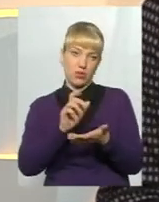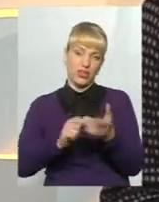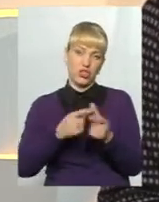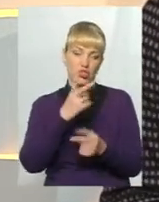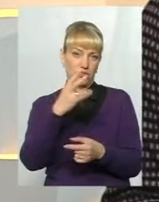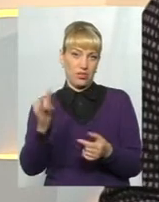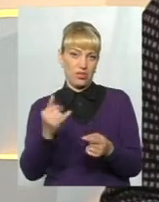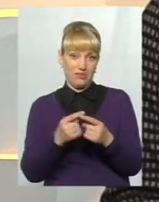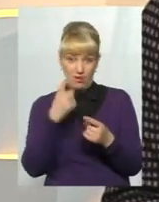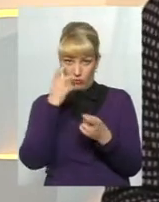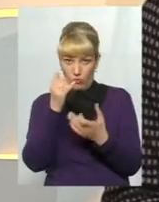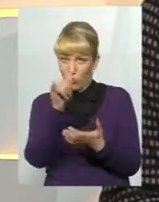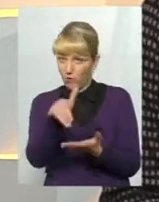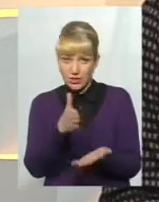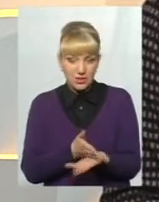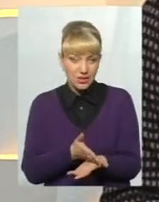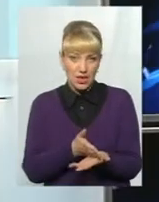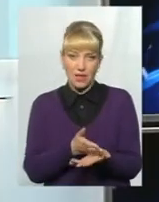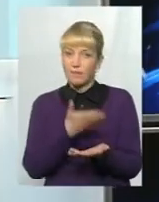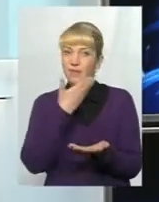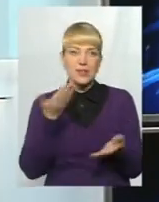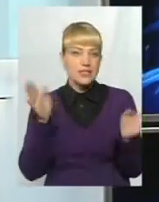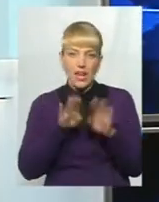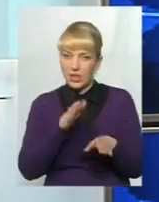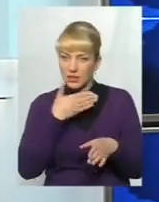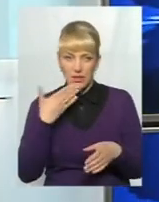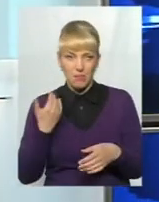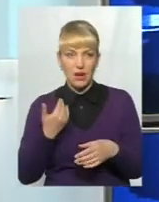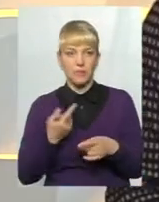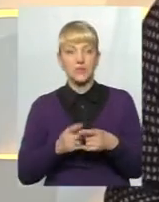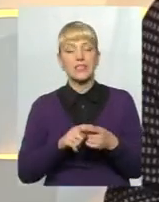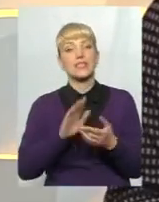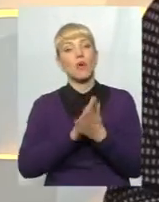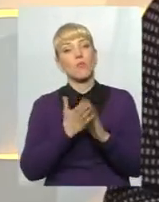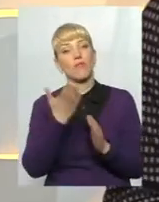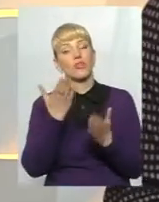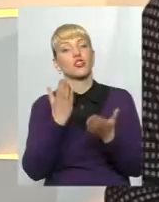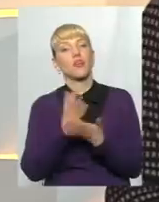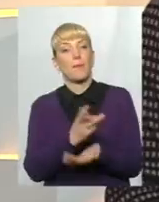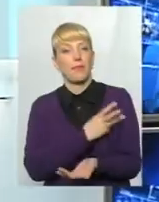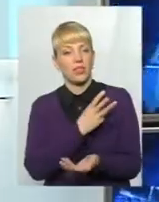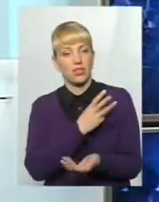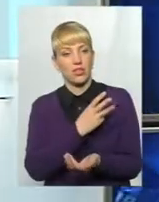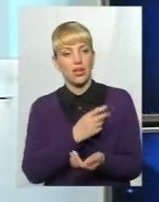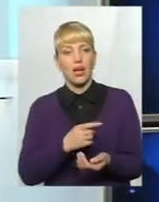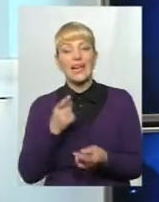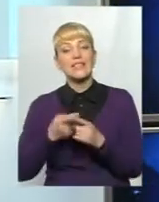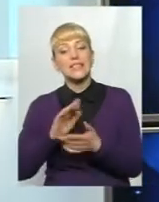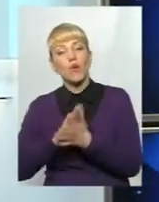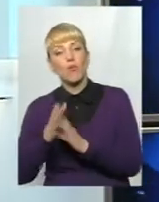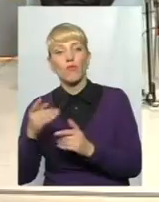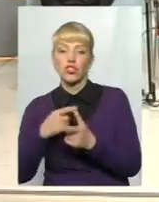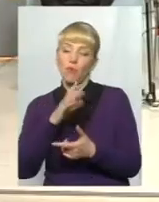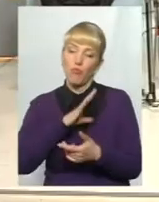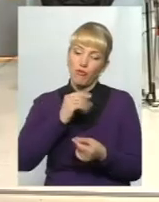Ця ж інформація є. Це за умови, що є бажання. Чи був бізнес цієї людини, і ще не